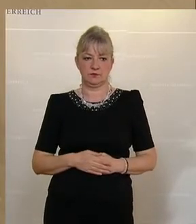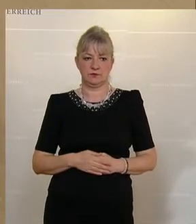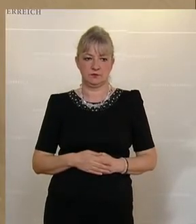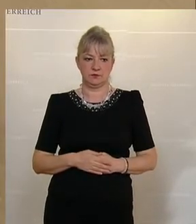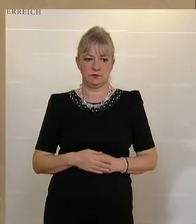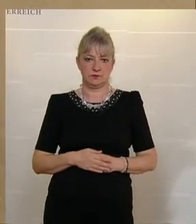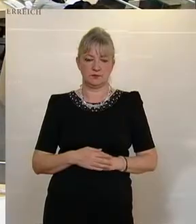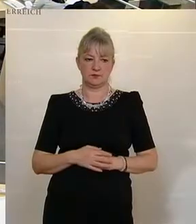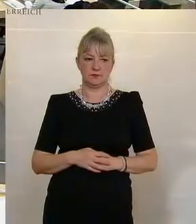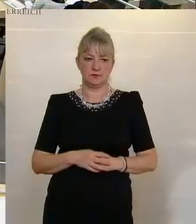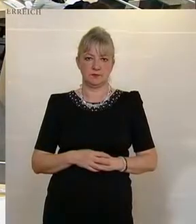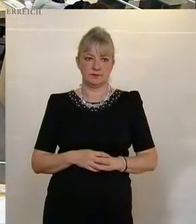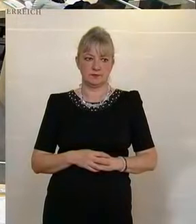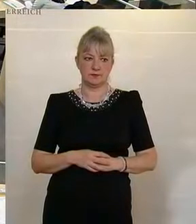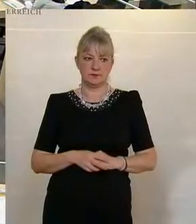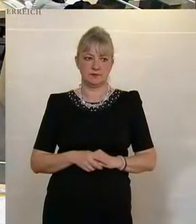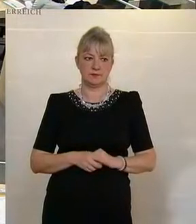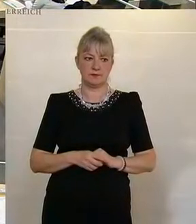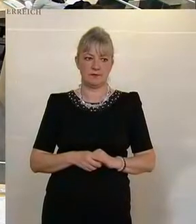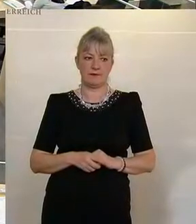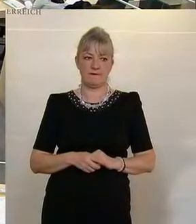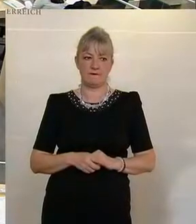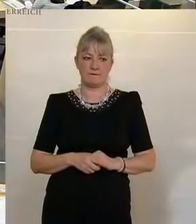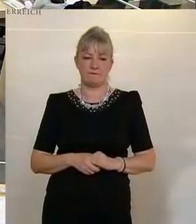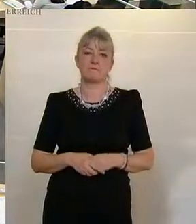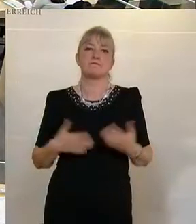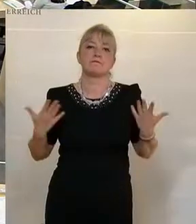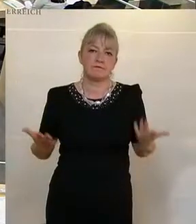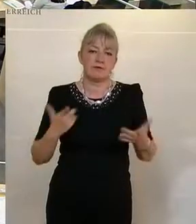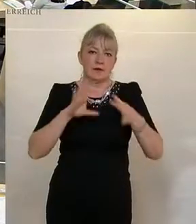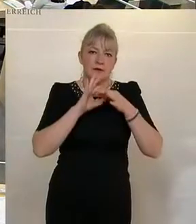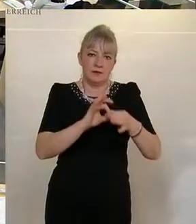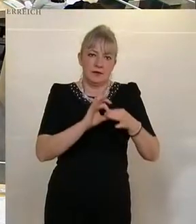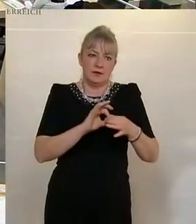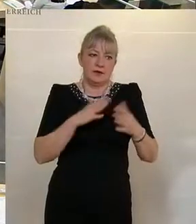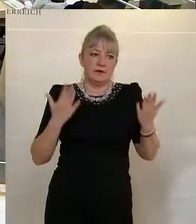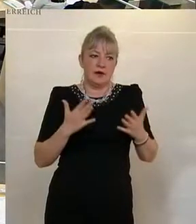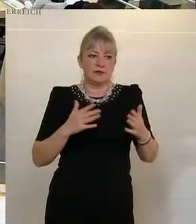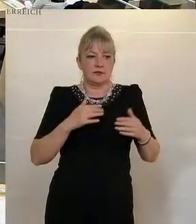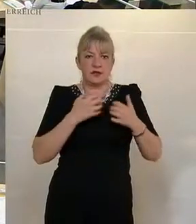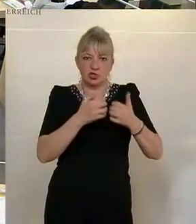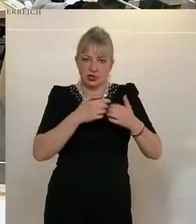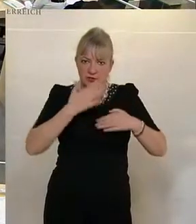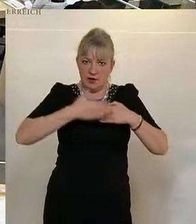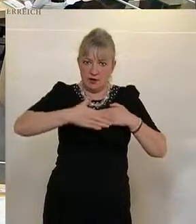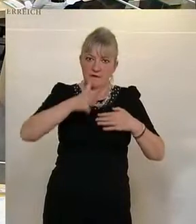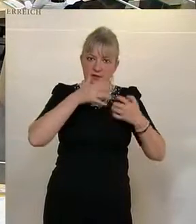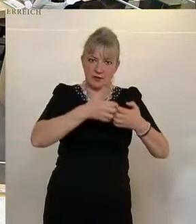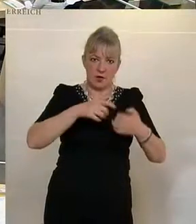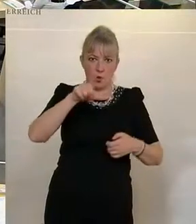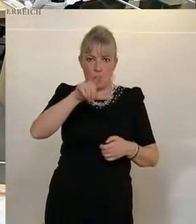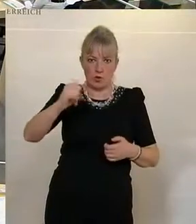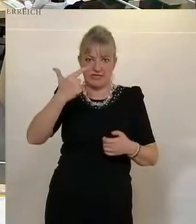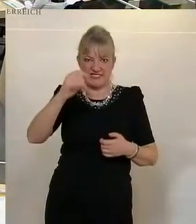Ich darf kurz auf die entsprechende Chronologie eingehen. Im